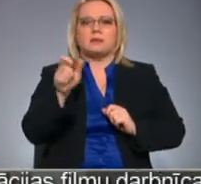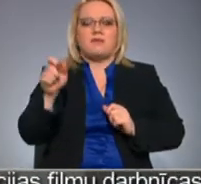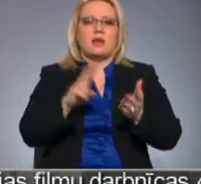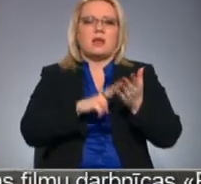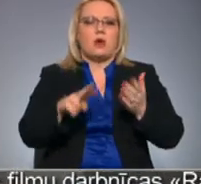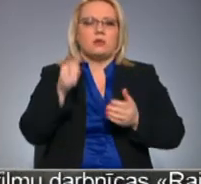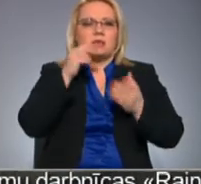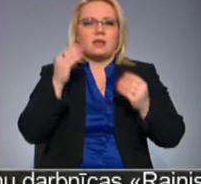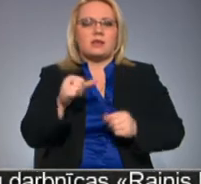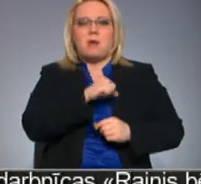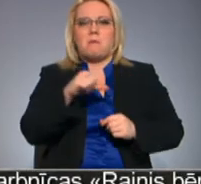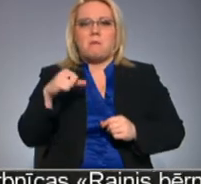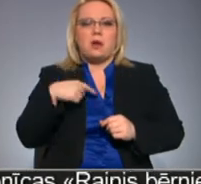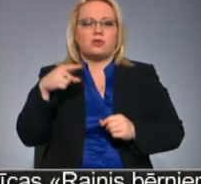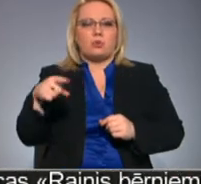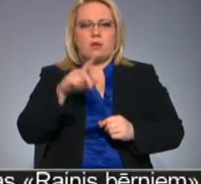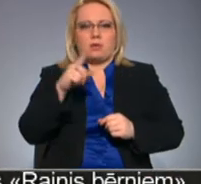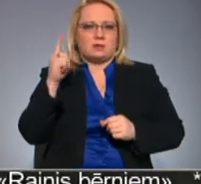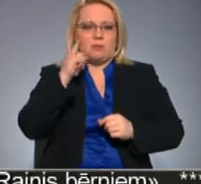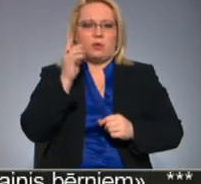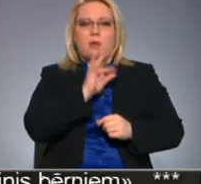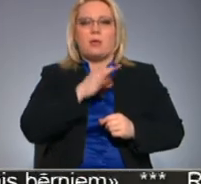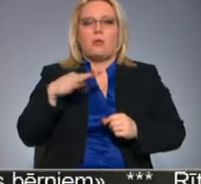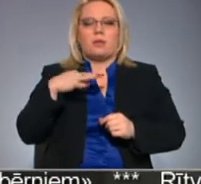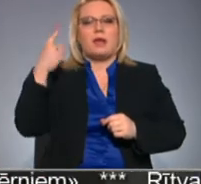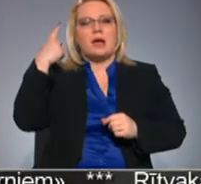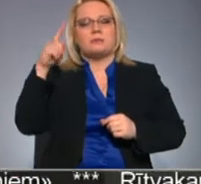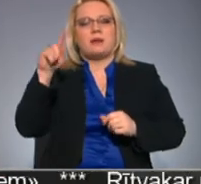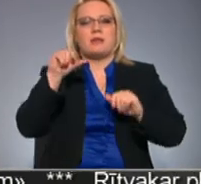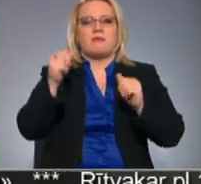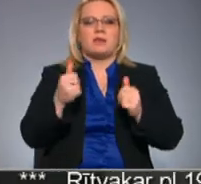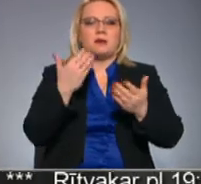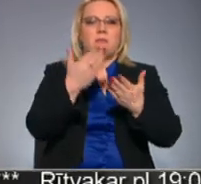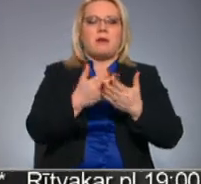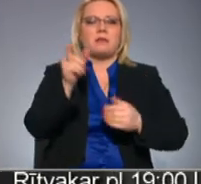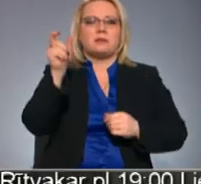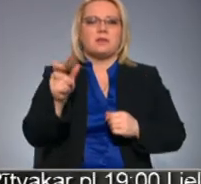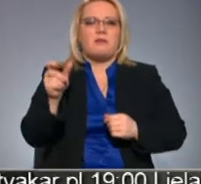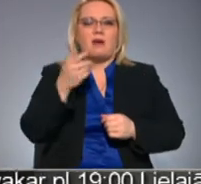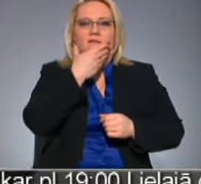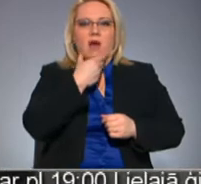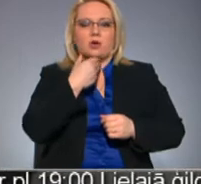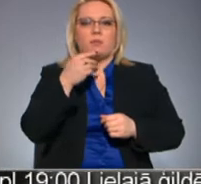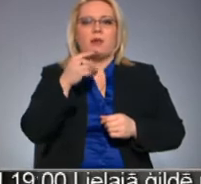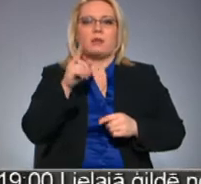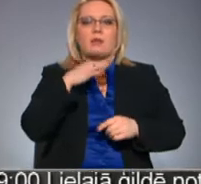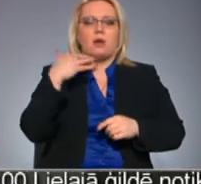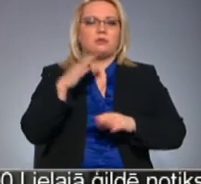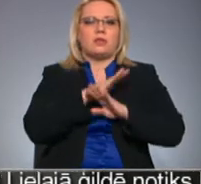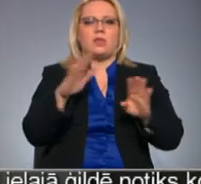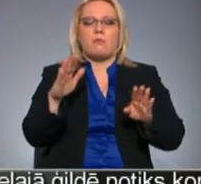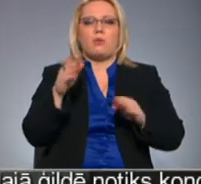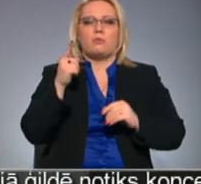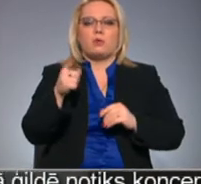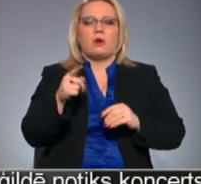sikdienā paši to neapzinoties. Rodas ir tikai asprātīgs veids, kā izcelt cilvēku vājumu. Daudzi nekļūtu dzīvē par to, kas